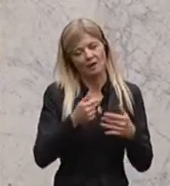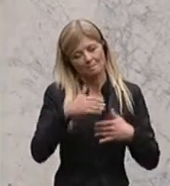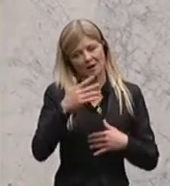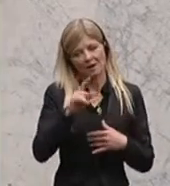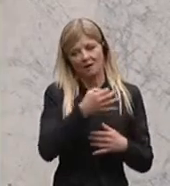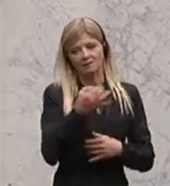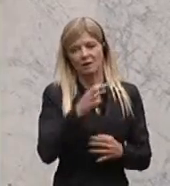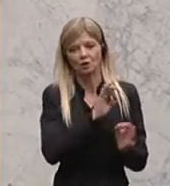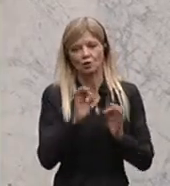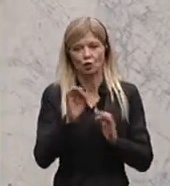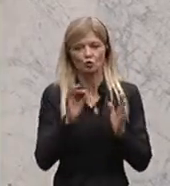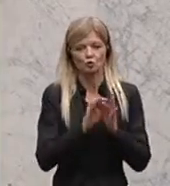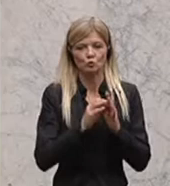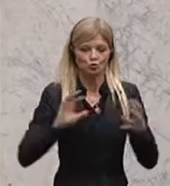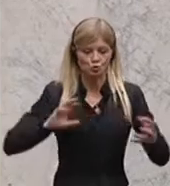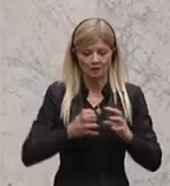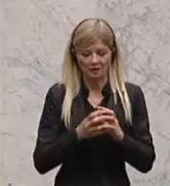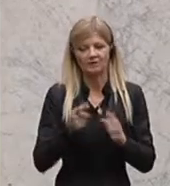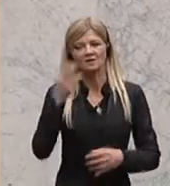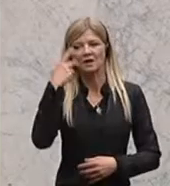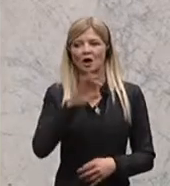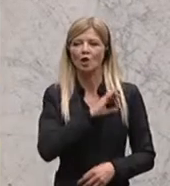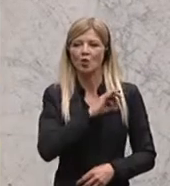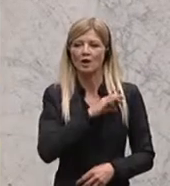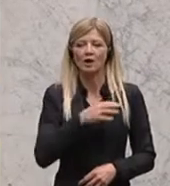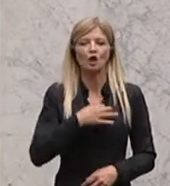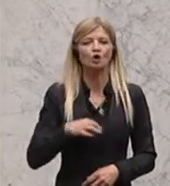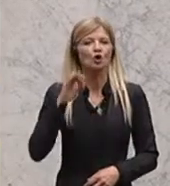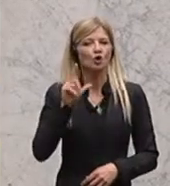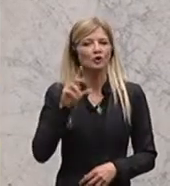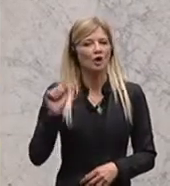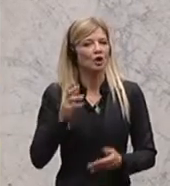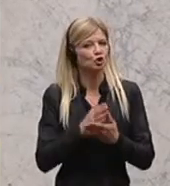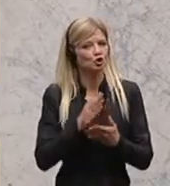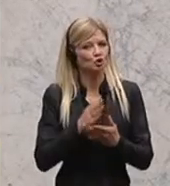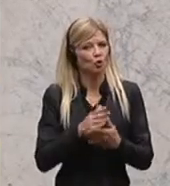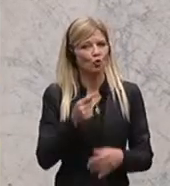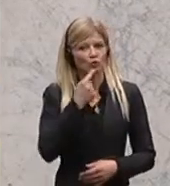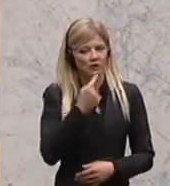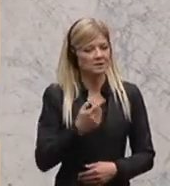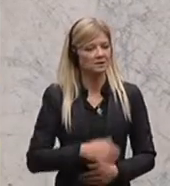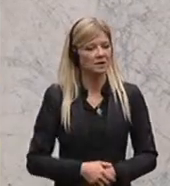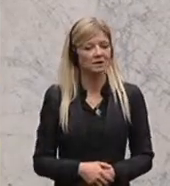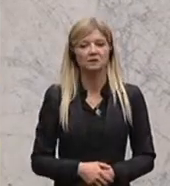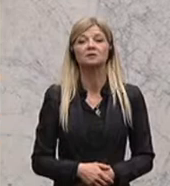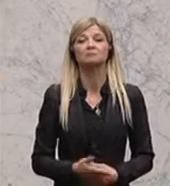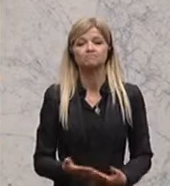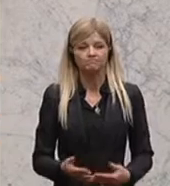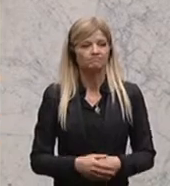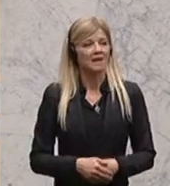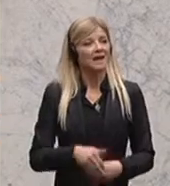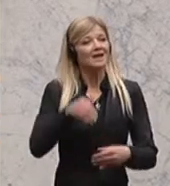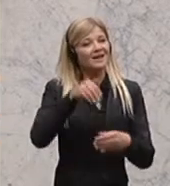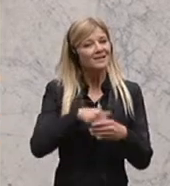anbelangt, hat der Herr Kollege Töchterle schon darauf hingewiesen und auch mehrere andere. Es spricht für die inhaltliche Qualität im Ausschuss,